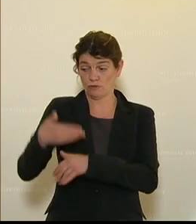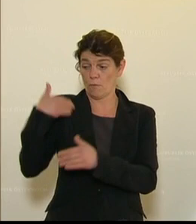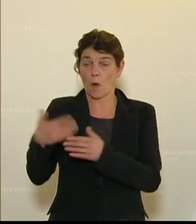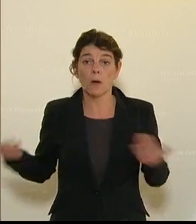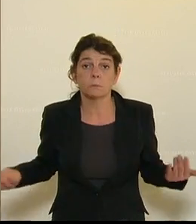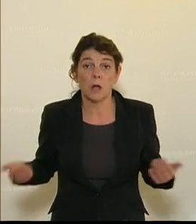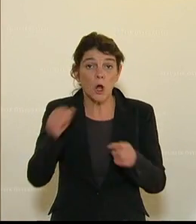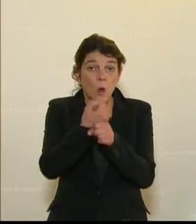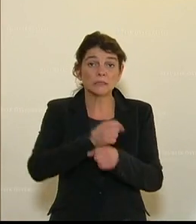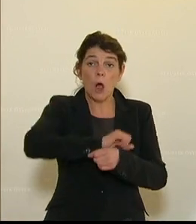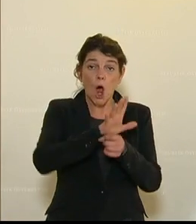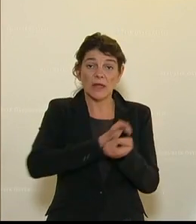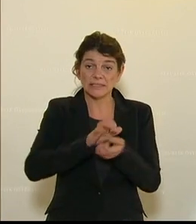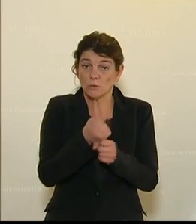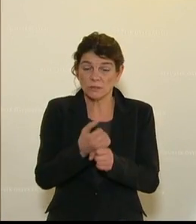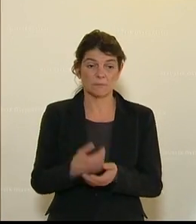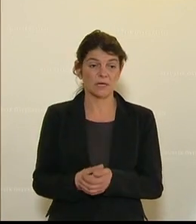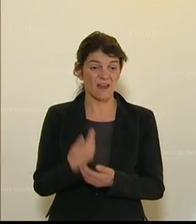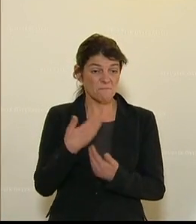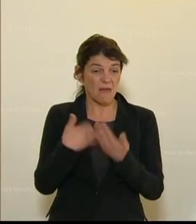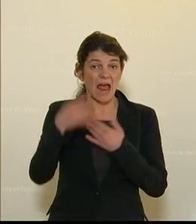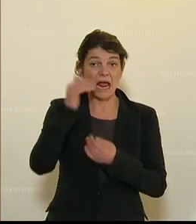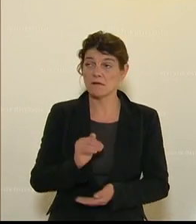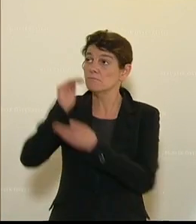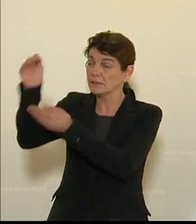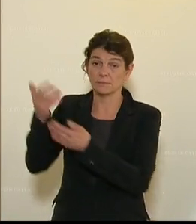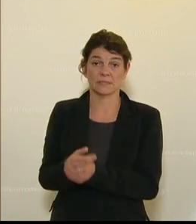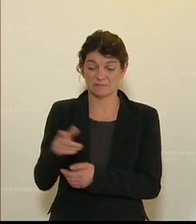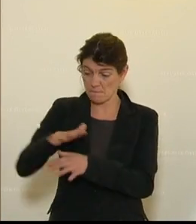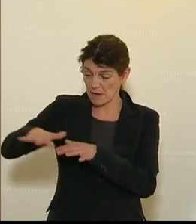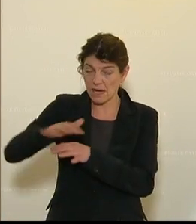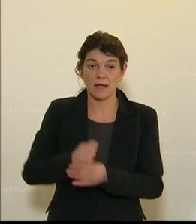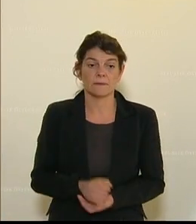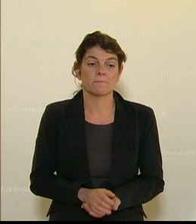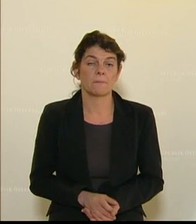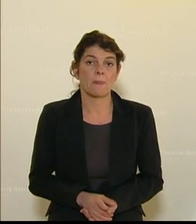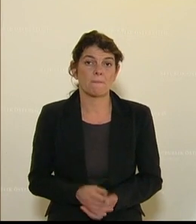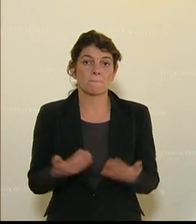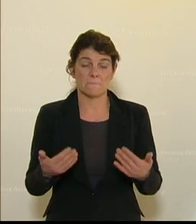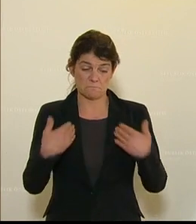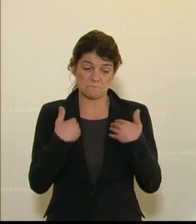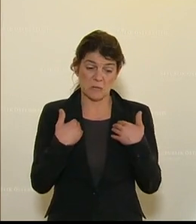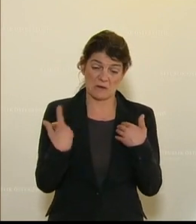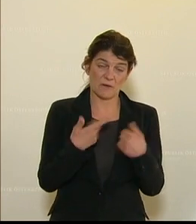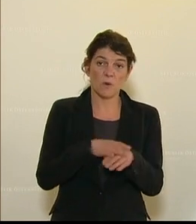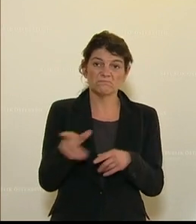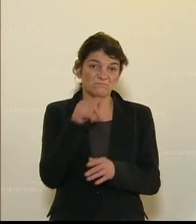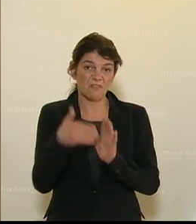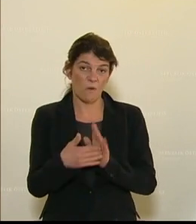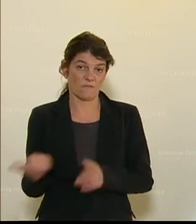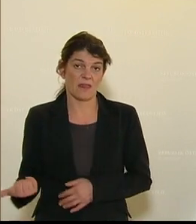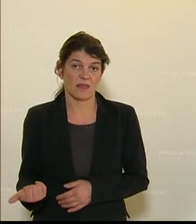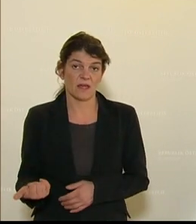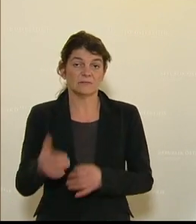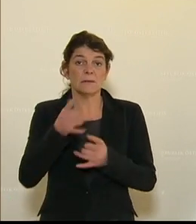vorher. Trotz Corona-Krise geben wir wesentlich mehr Geld aus in diesen Bereichen, die unserer Meinung nicht notwendig